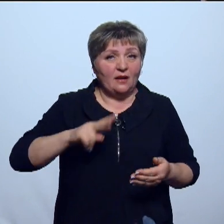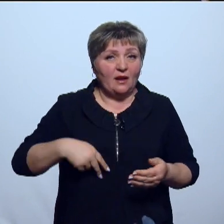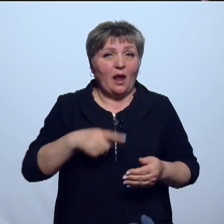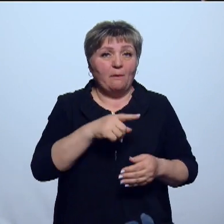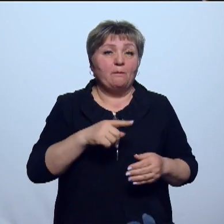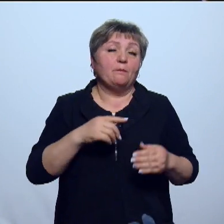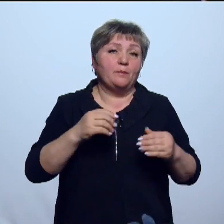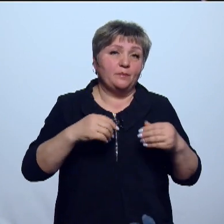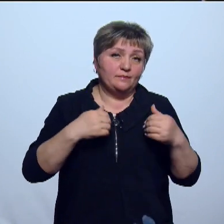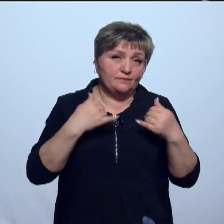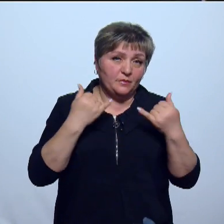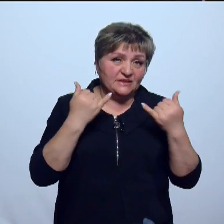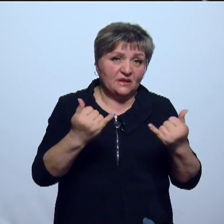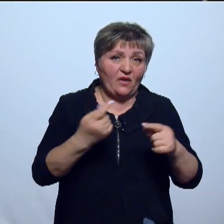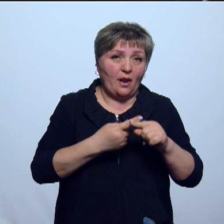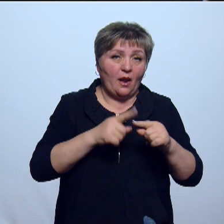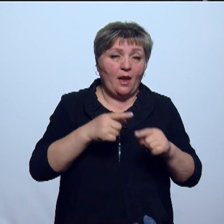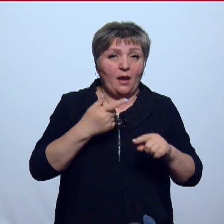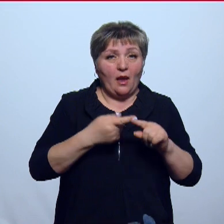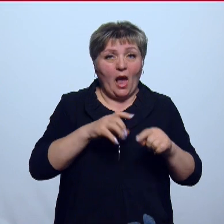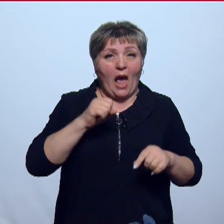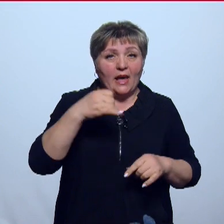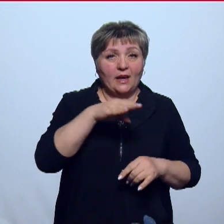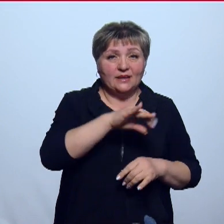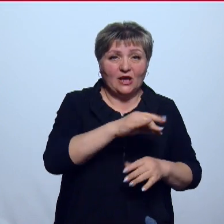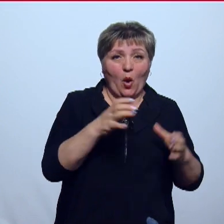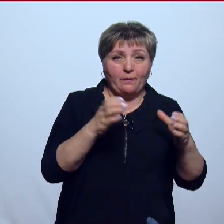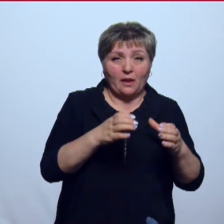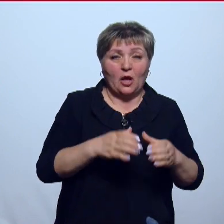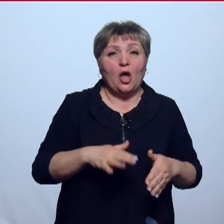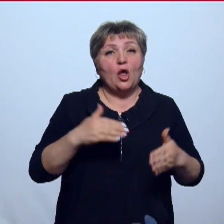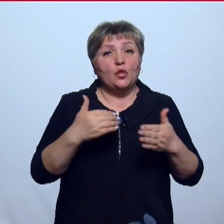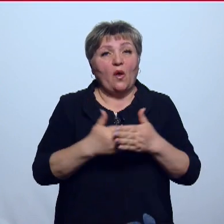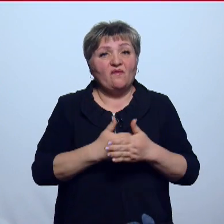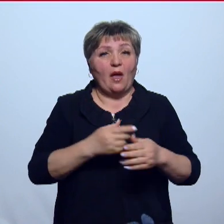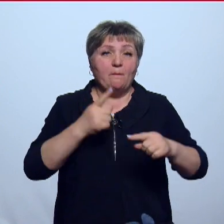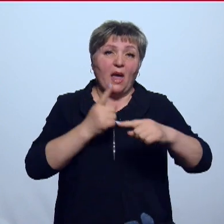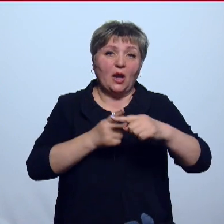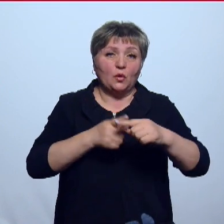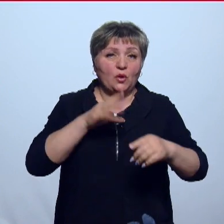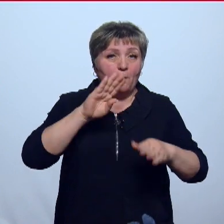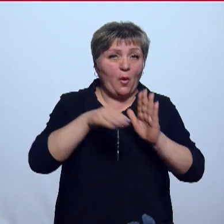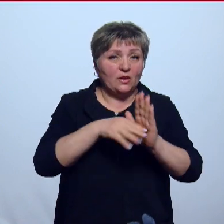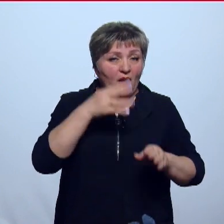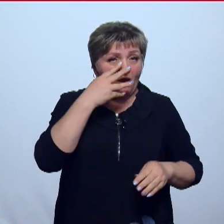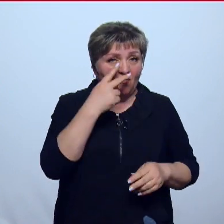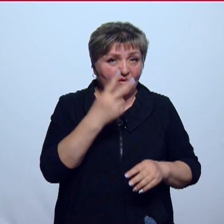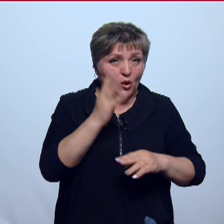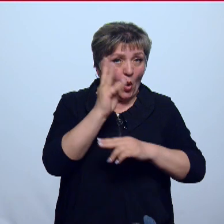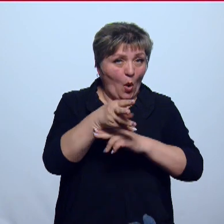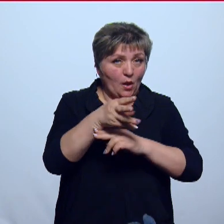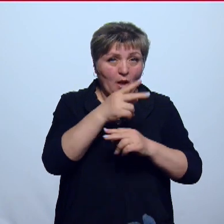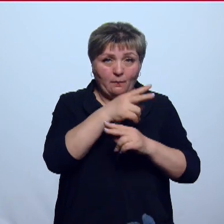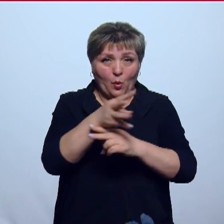презентовали республиканские IT-компании. Новые перекрестки под видеонаблюдением. В столице Удмуртии начали